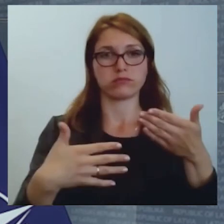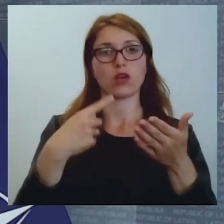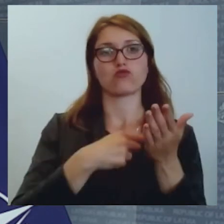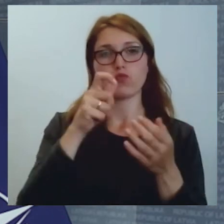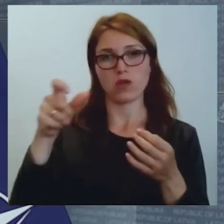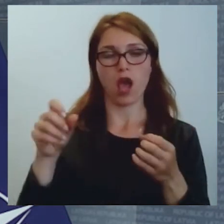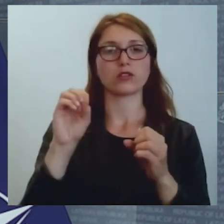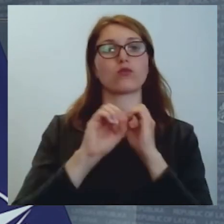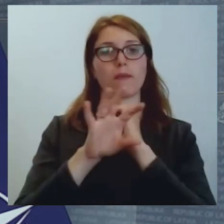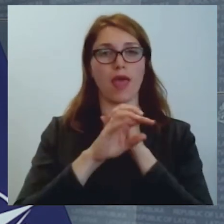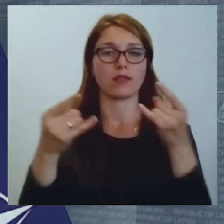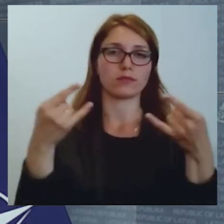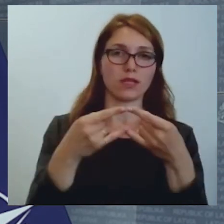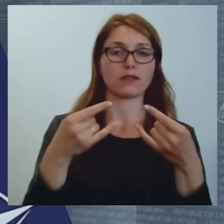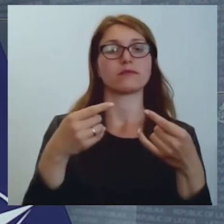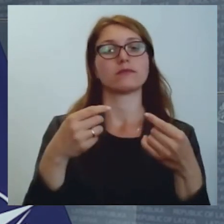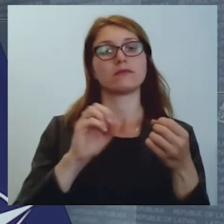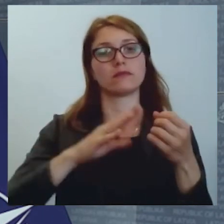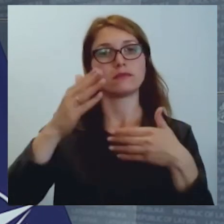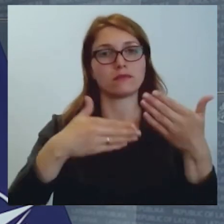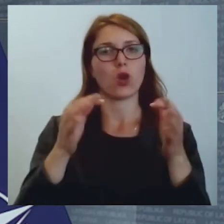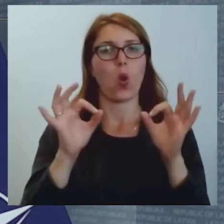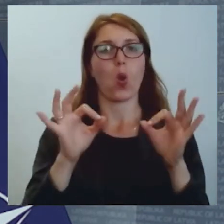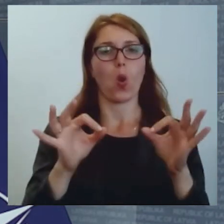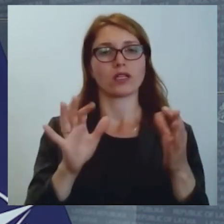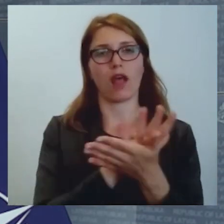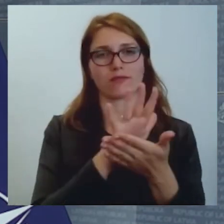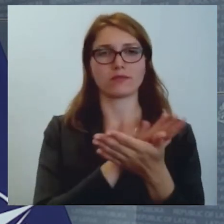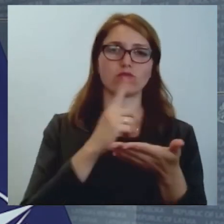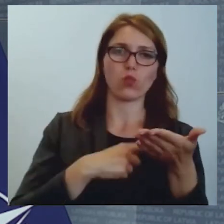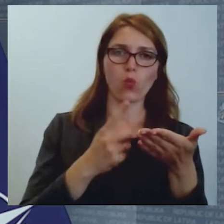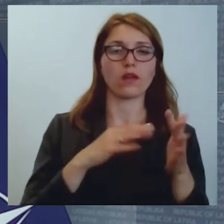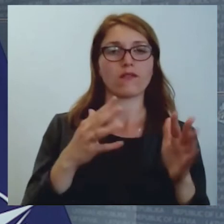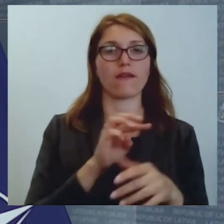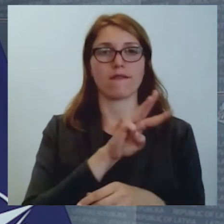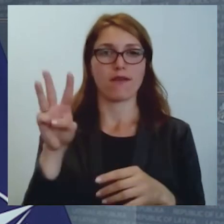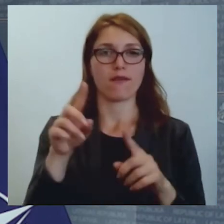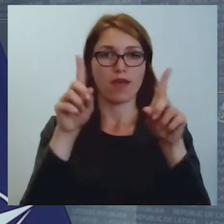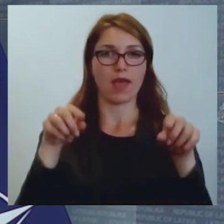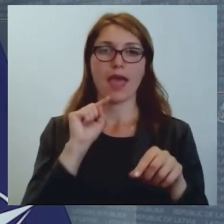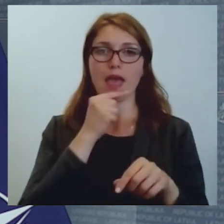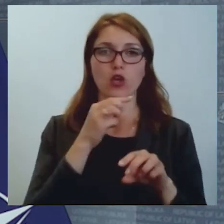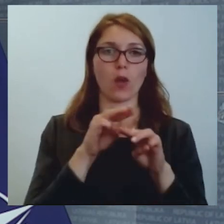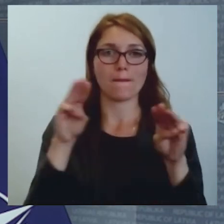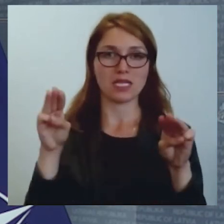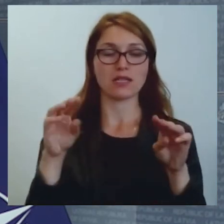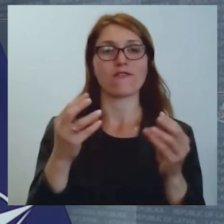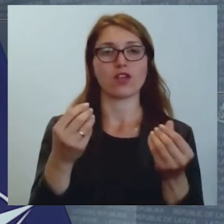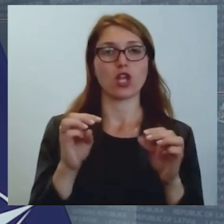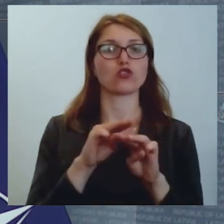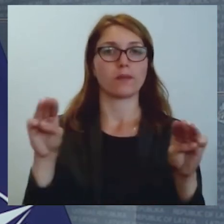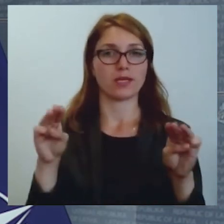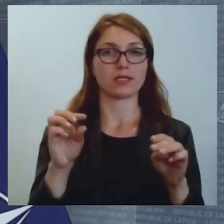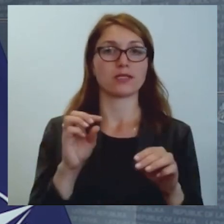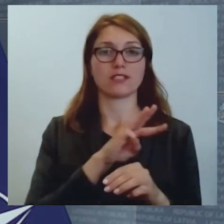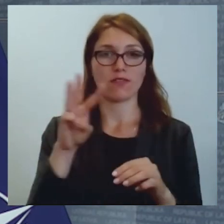par atbalstiem oriģinālu izdevumos vai arī meklēt mājas lapās, ekonomikas ministrijas, finanšu ministrijas mājas